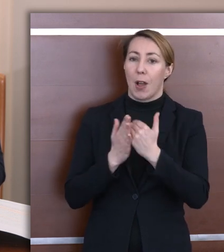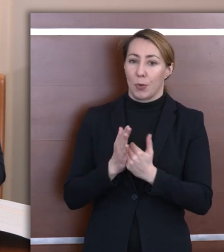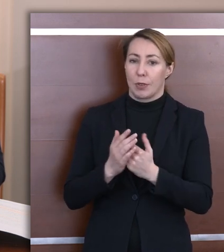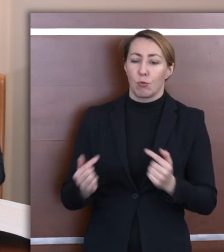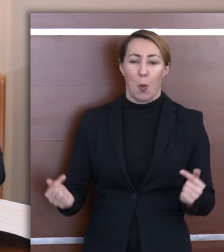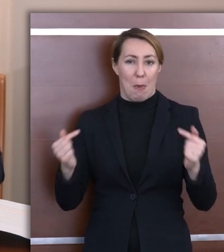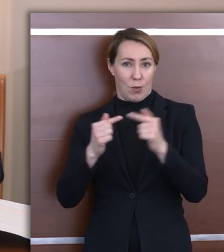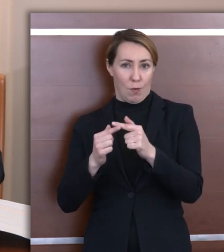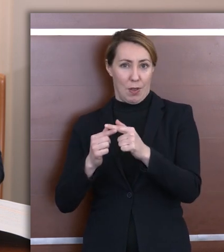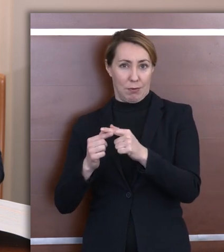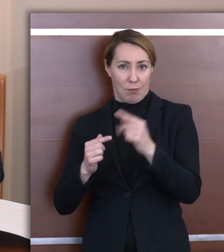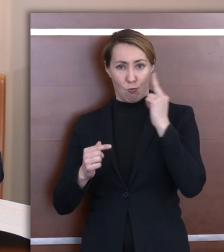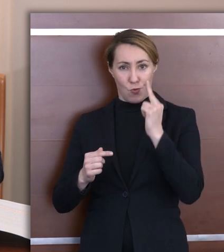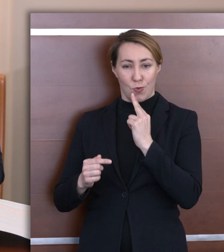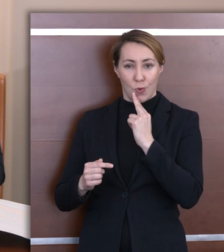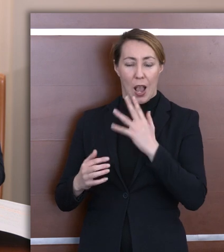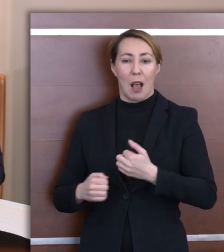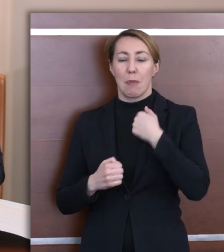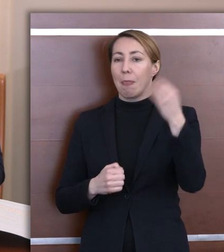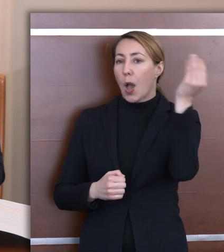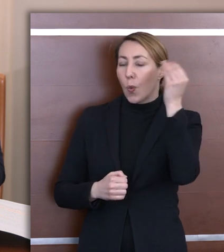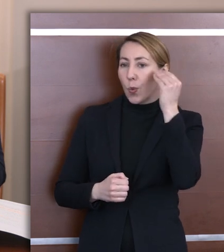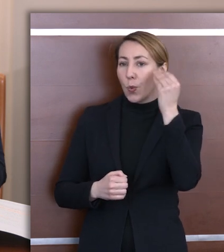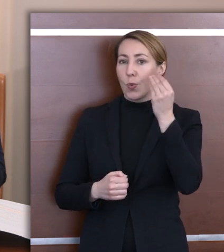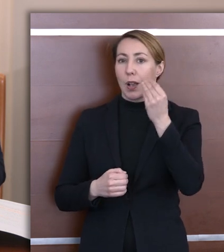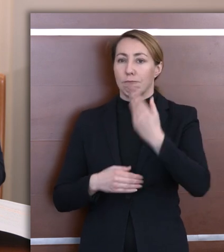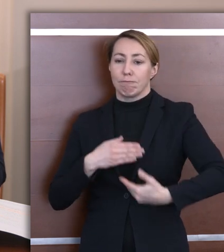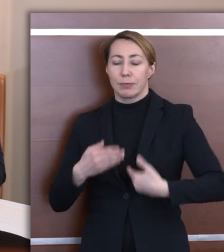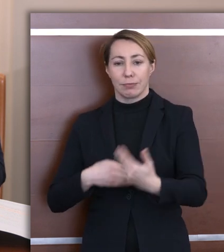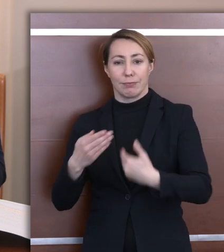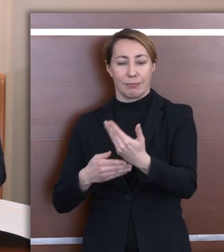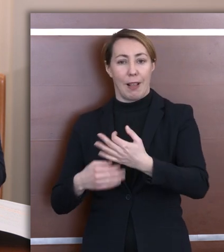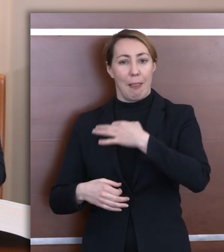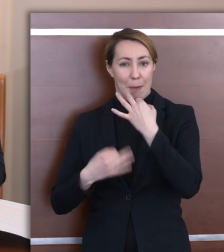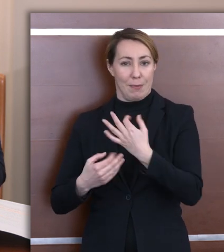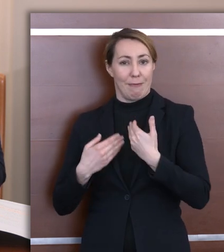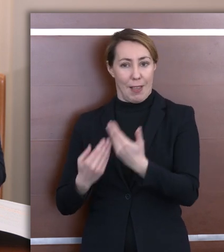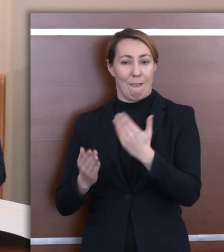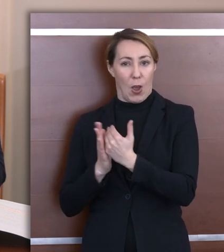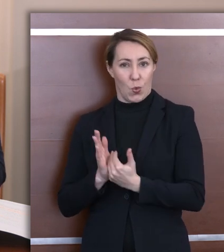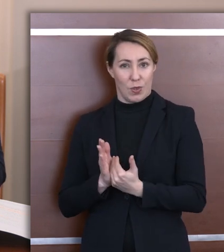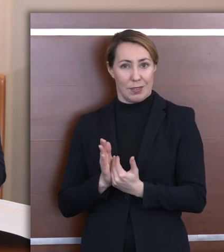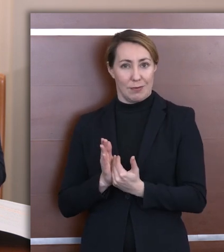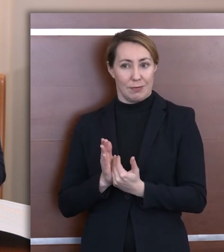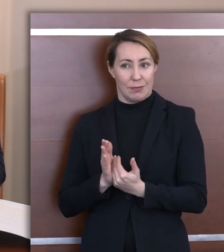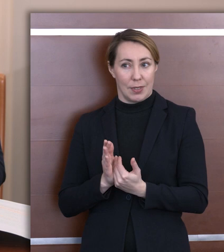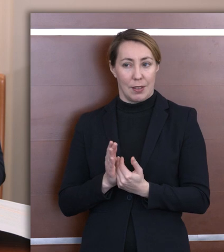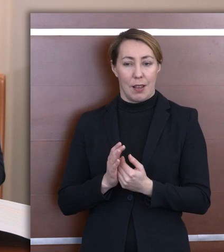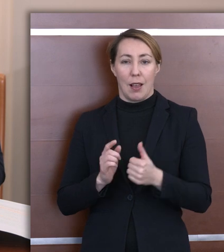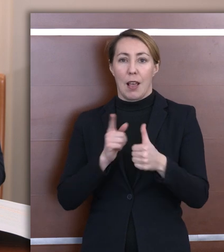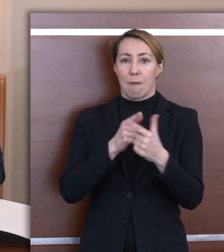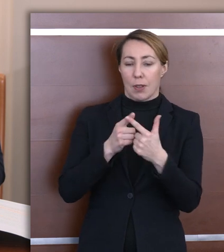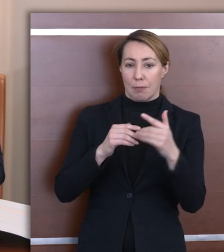niepełnosprawności słuchu, aby nauka prowadziła się w najlepszych dla tych dzieci warunkach. W takich dwóch